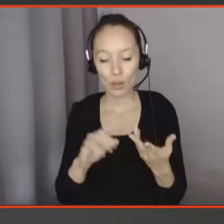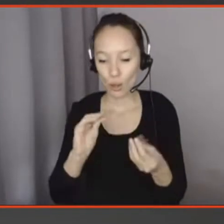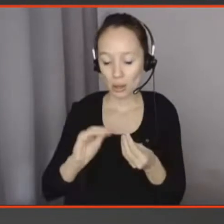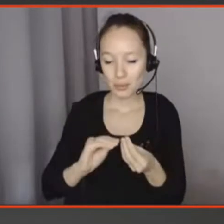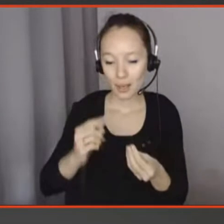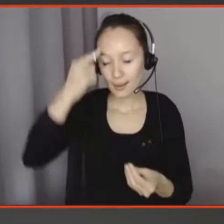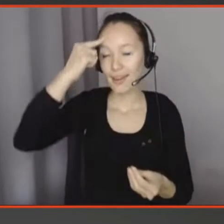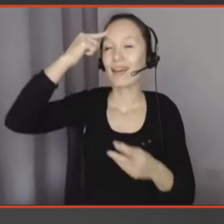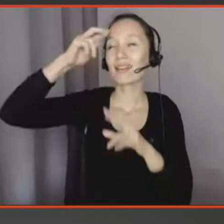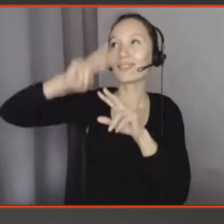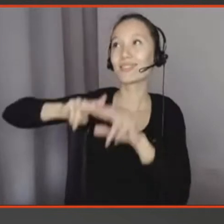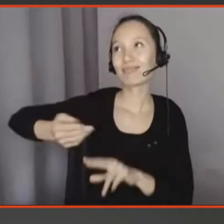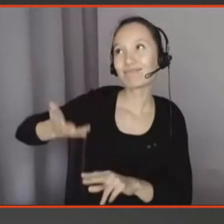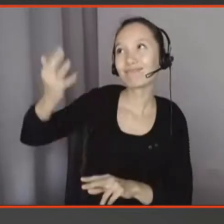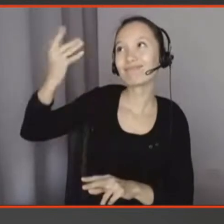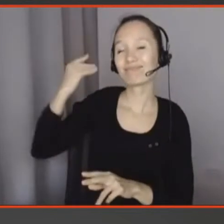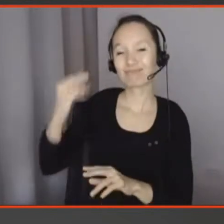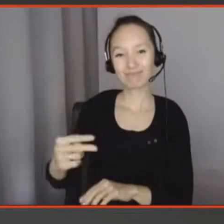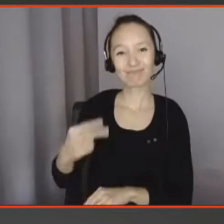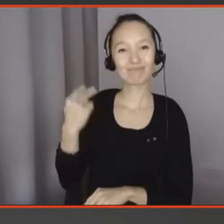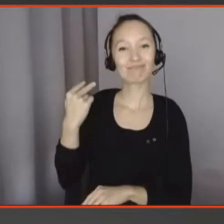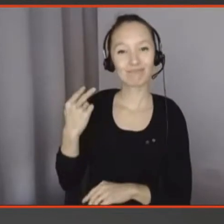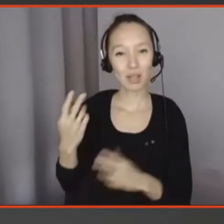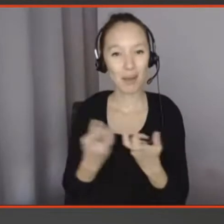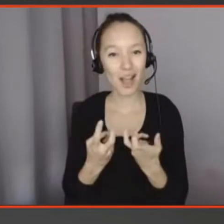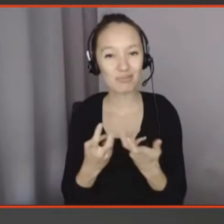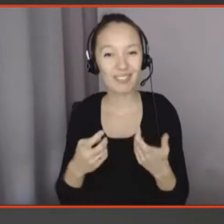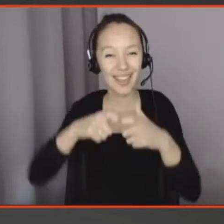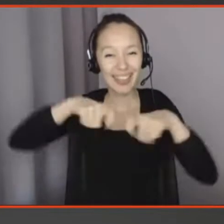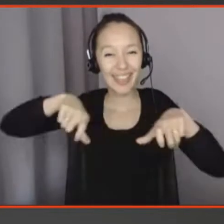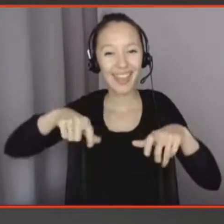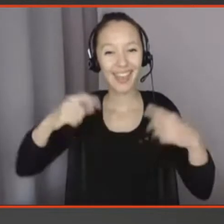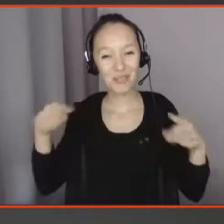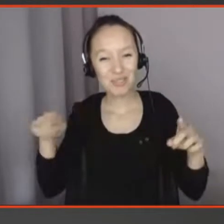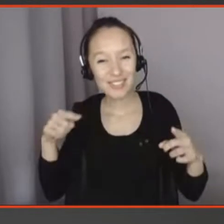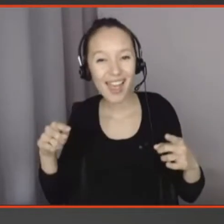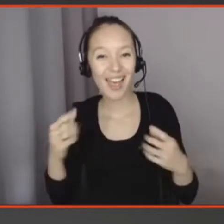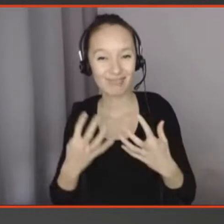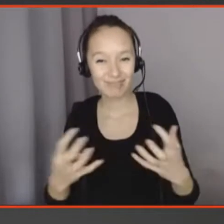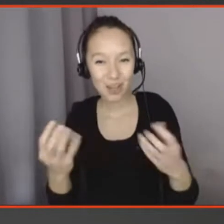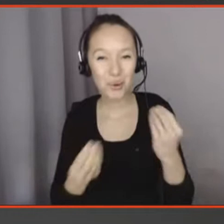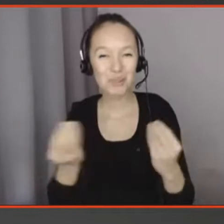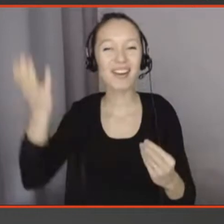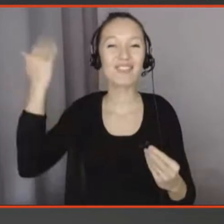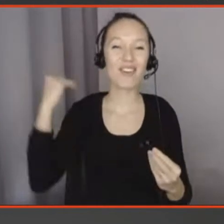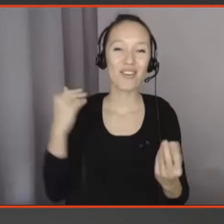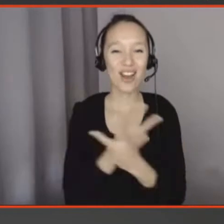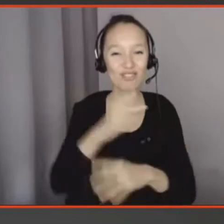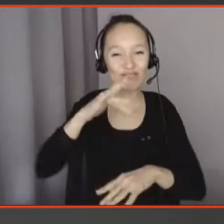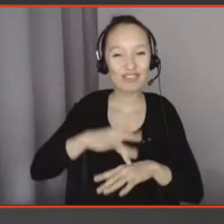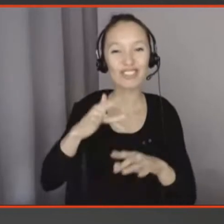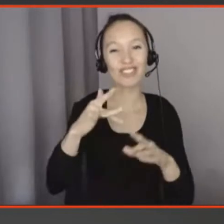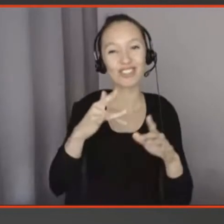des souvenirs, et là ça va d'un ticket de concert à des porte-clés qu'ils ont achetés en vacances, ou différents parfums.